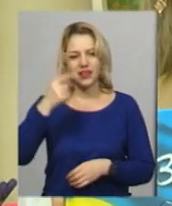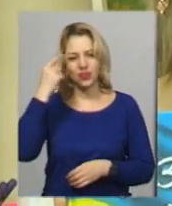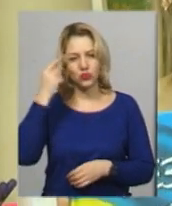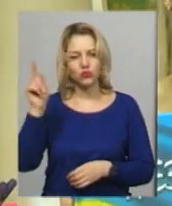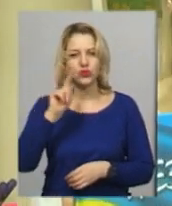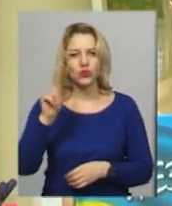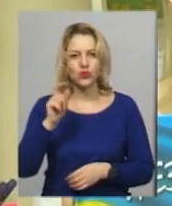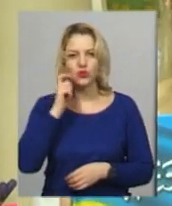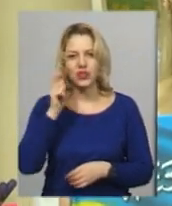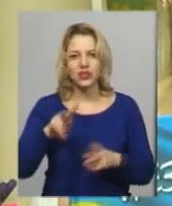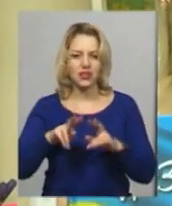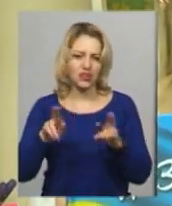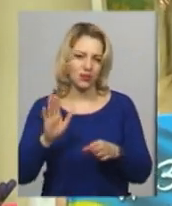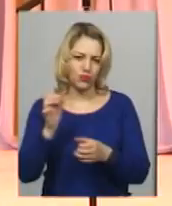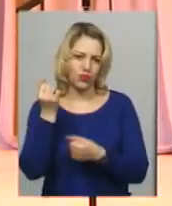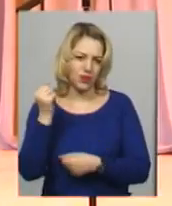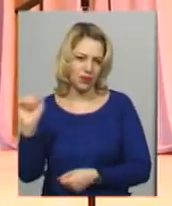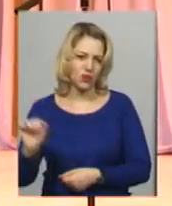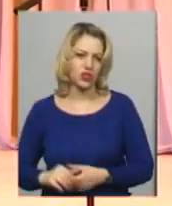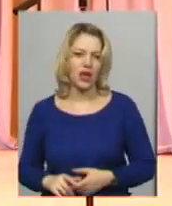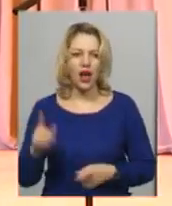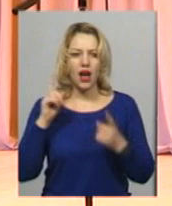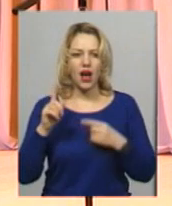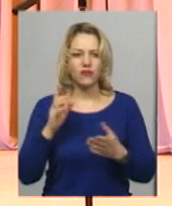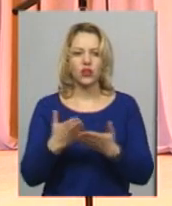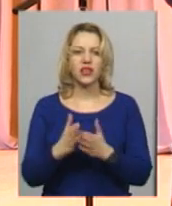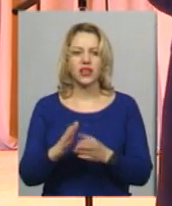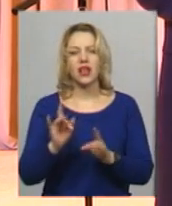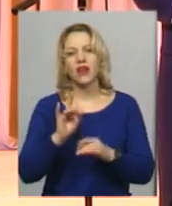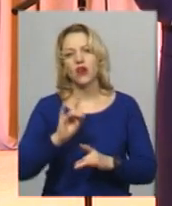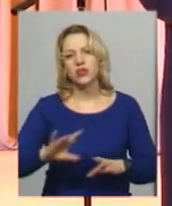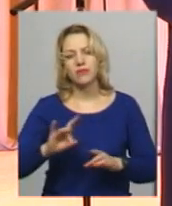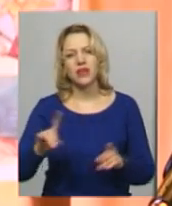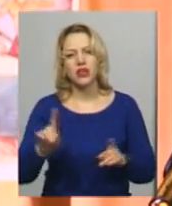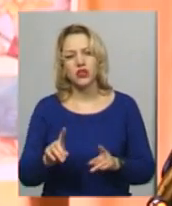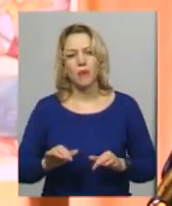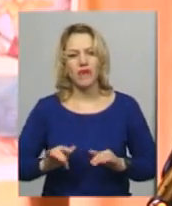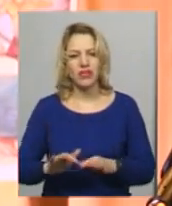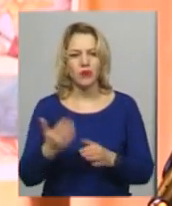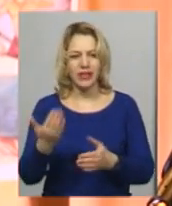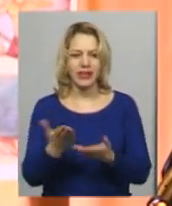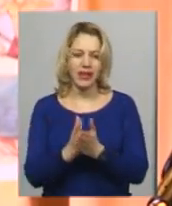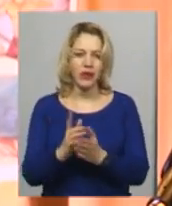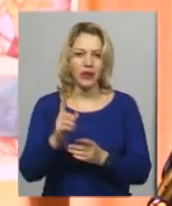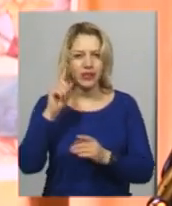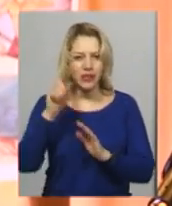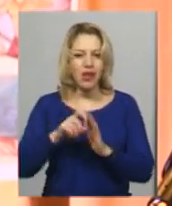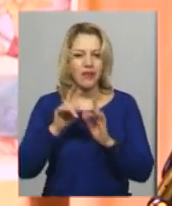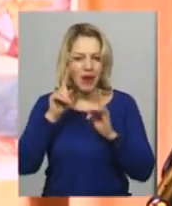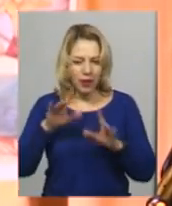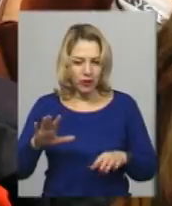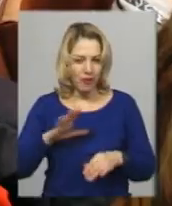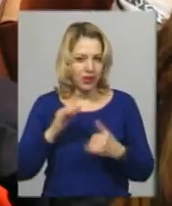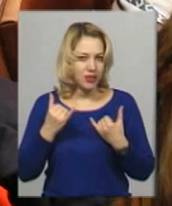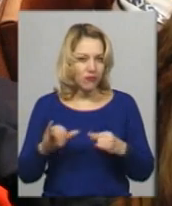що Україна так само переможе. Авторка книги Лариса Ніцой розповідає. Про флешмоб з її книгою дізналася випадково. Каже, була